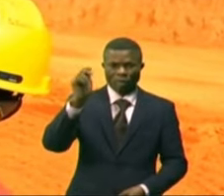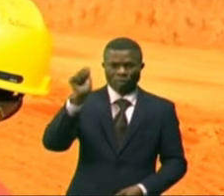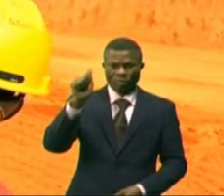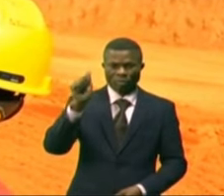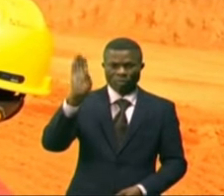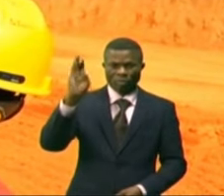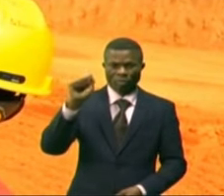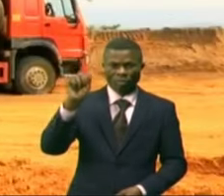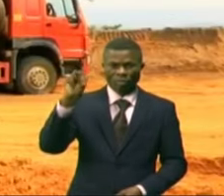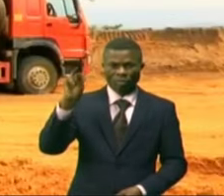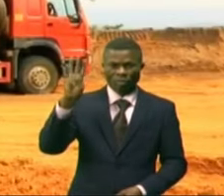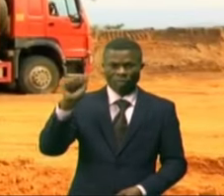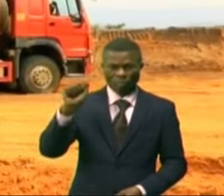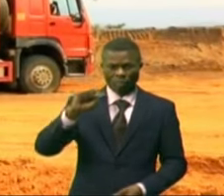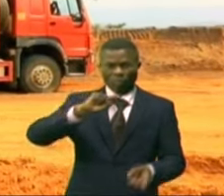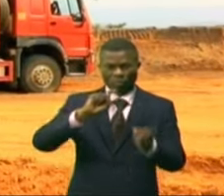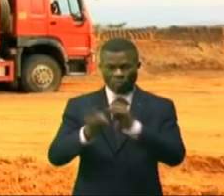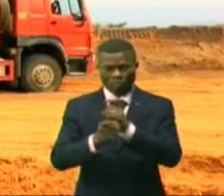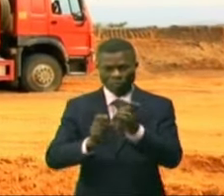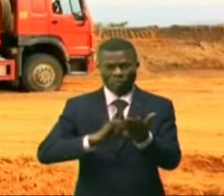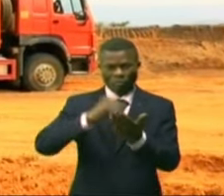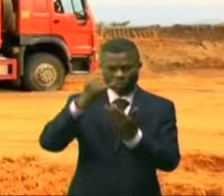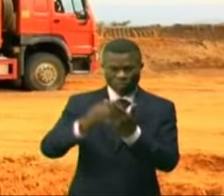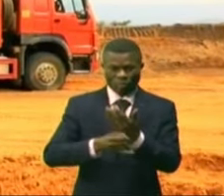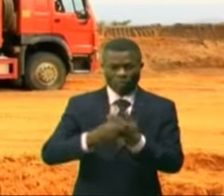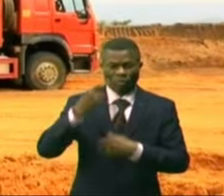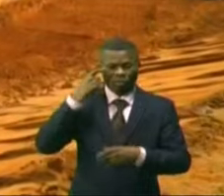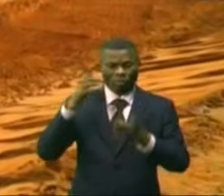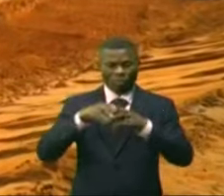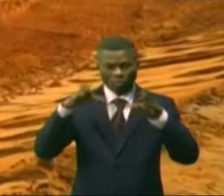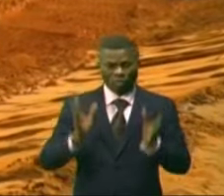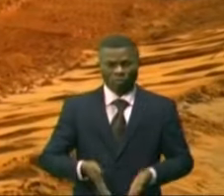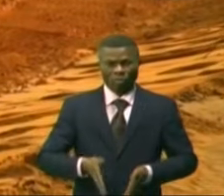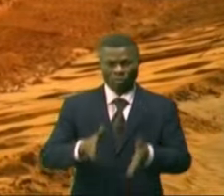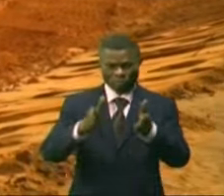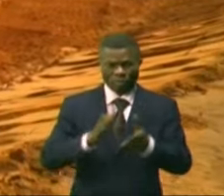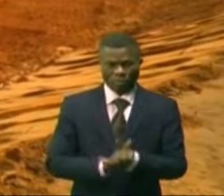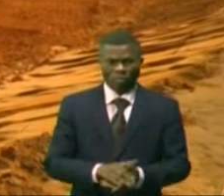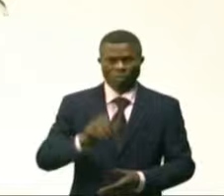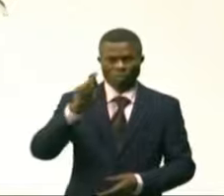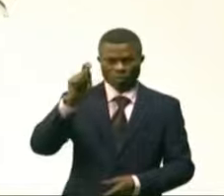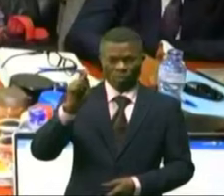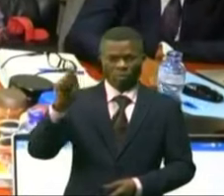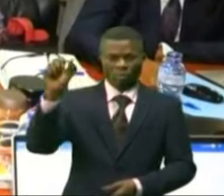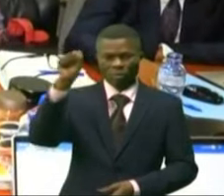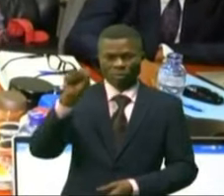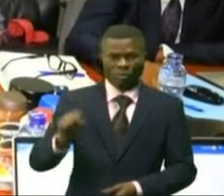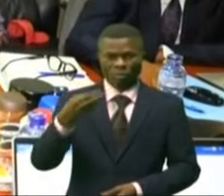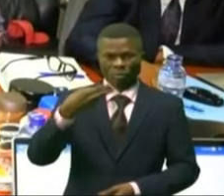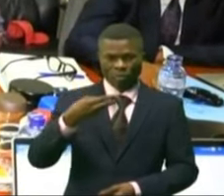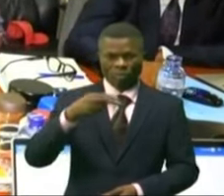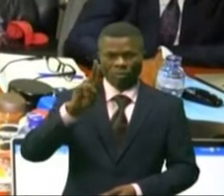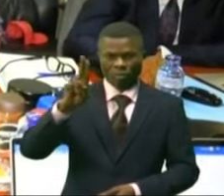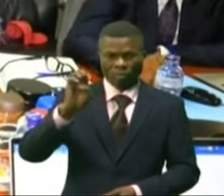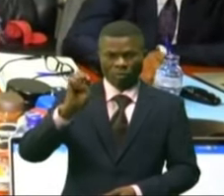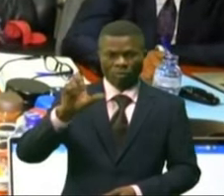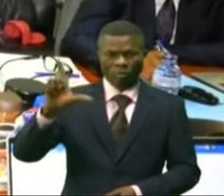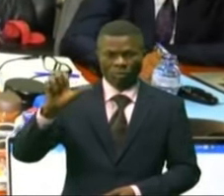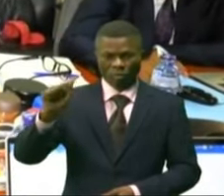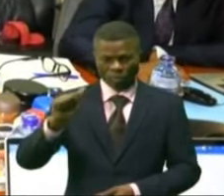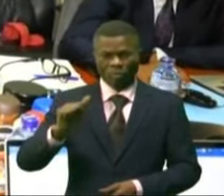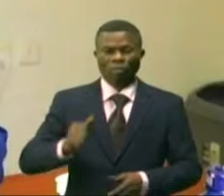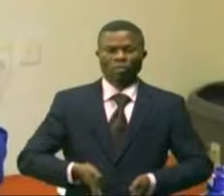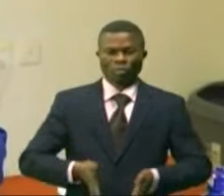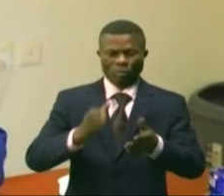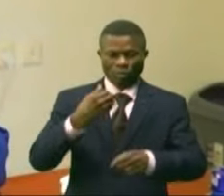qui va être renversée dans le programme sino-congolais, la route Monterne-Chela-Singhini, dont les dix premiers kilomètres ont été